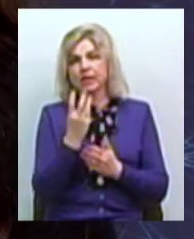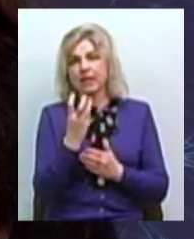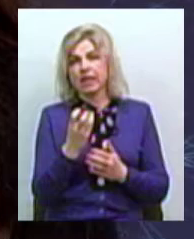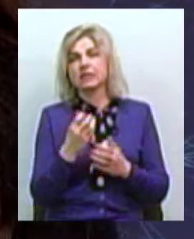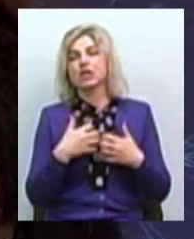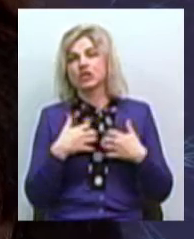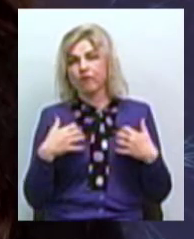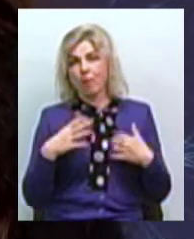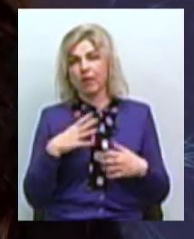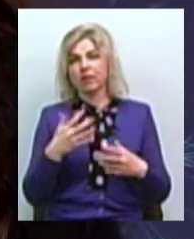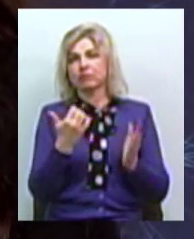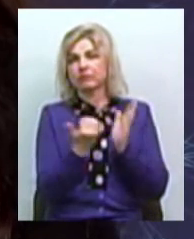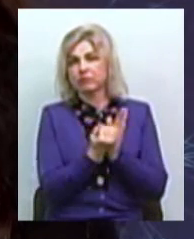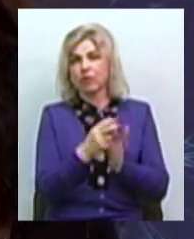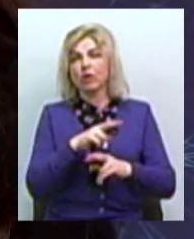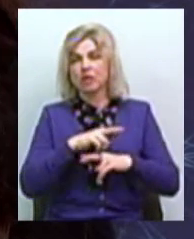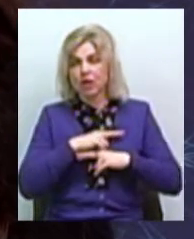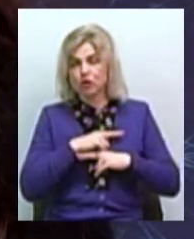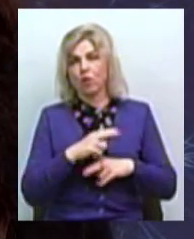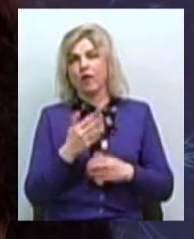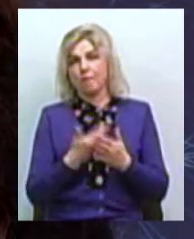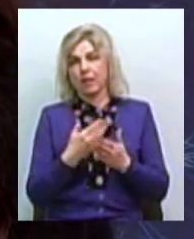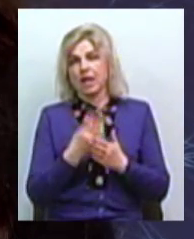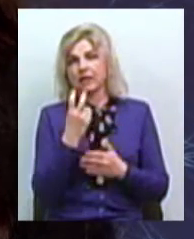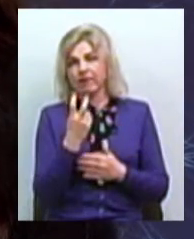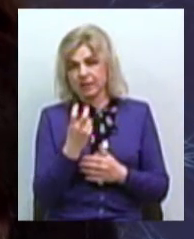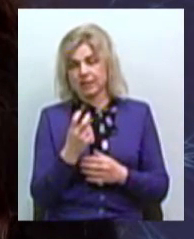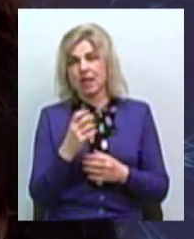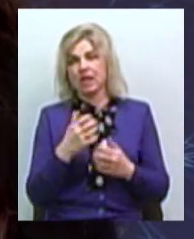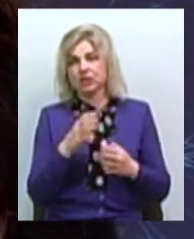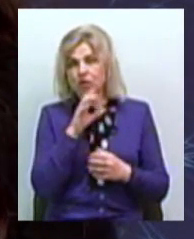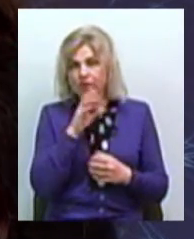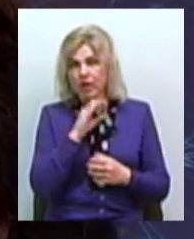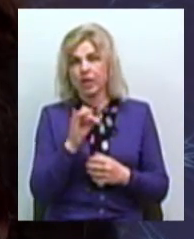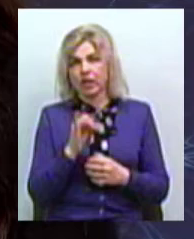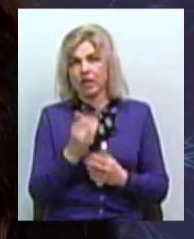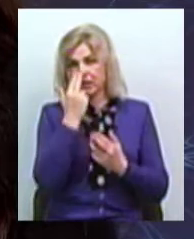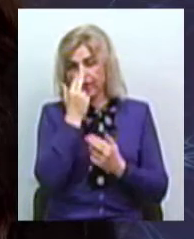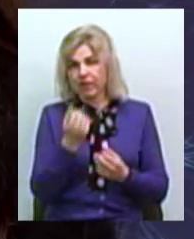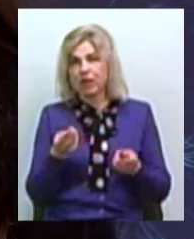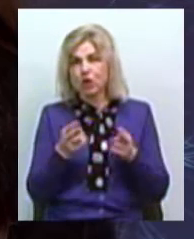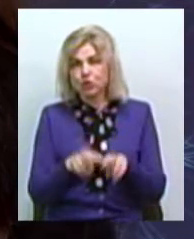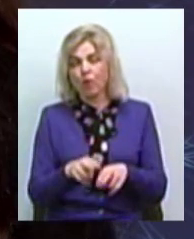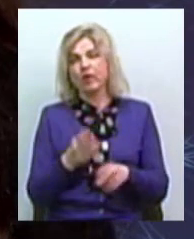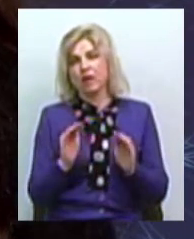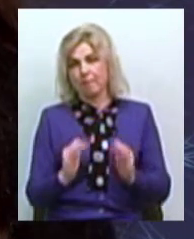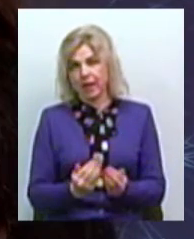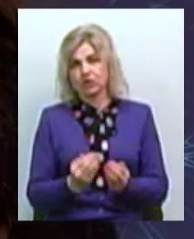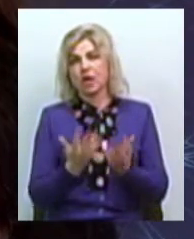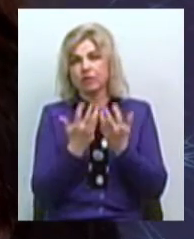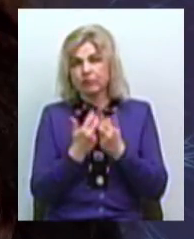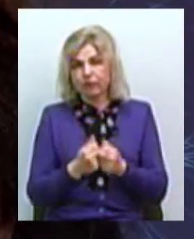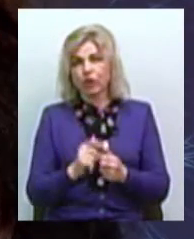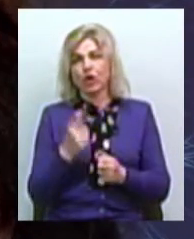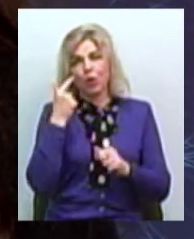ефтанізовано, стерилізовано було близько 200 тварин і прилаштовано ще менше. Тому, враховуючи ці цифри, ми розуміємо, що